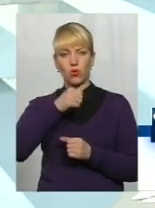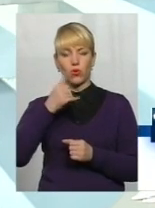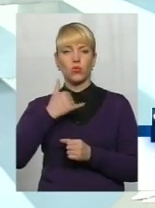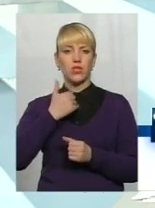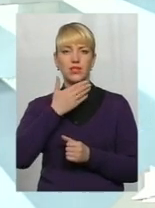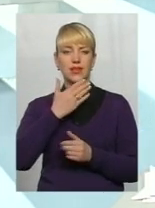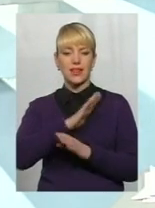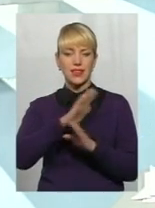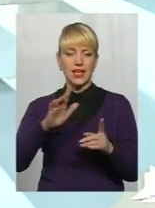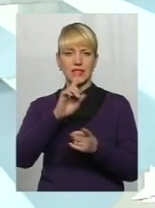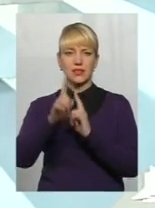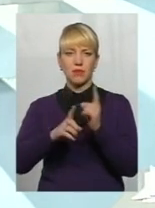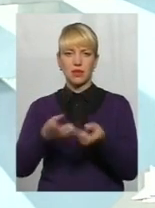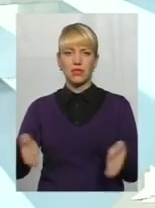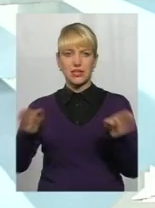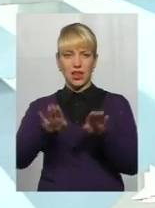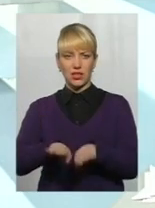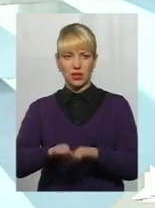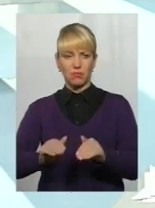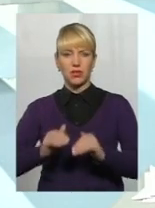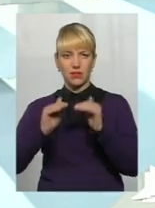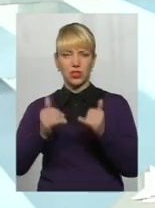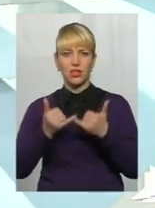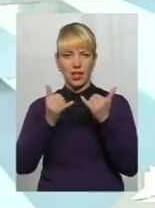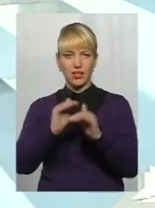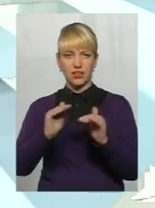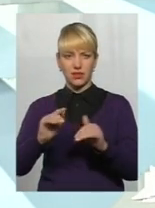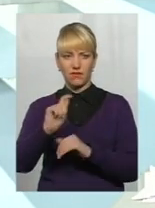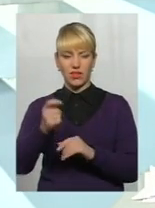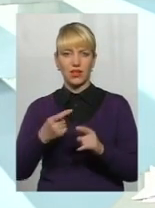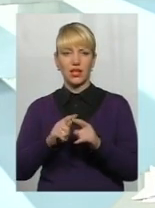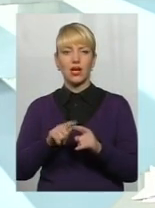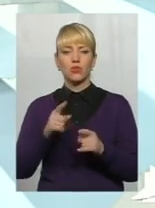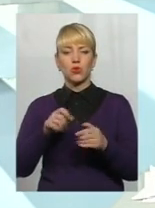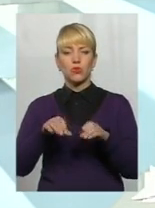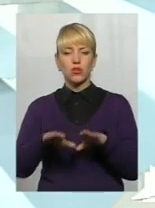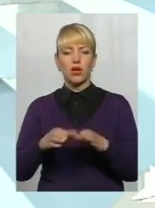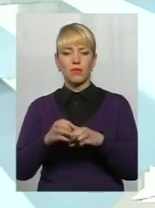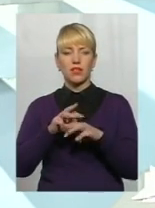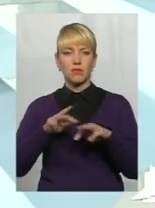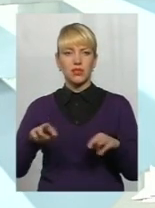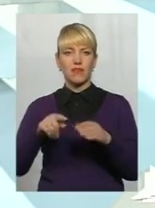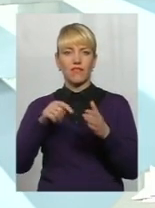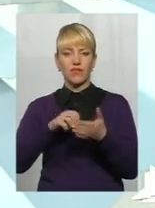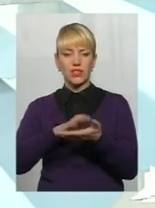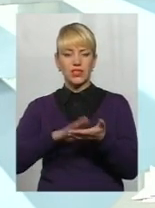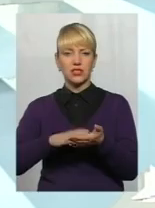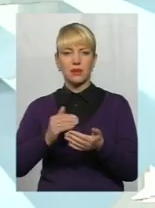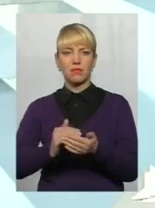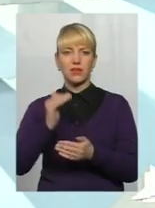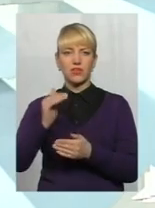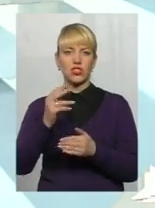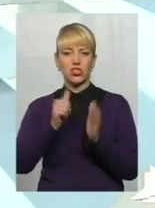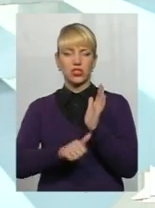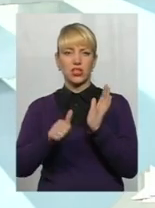незмінними залишилися підвищення дітям війни, тому що постановою Кабінету міністрів визначено дане підвищення в розмірі